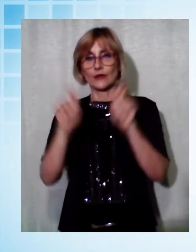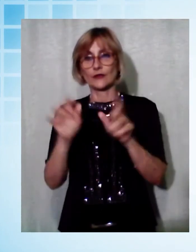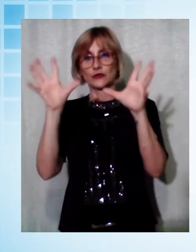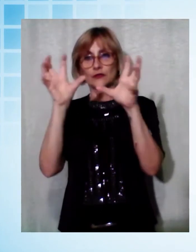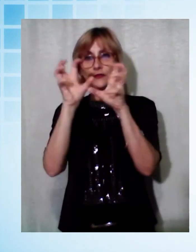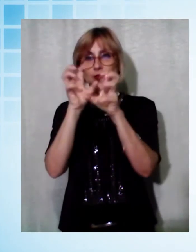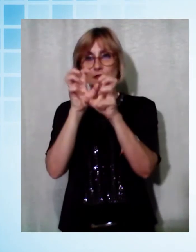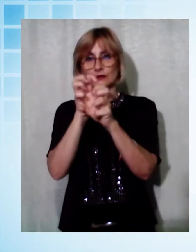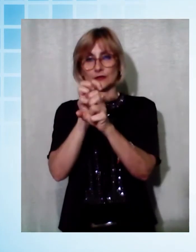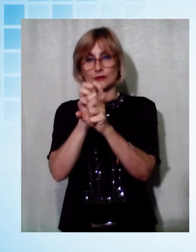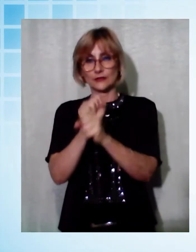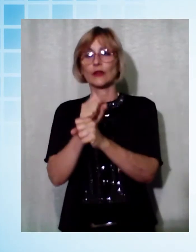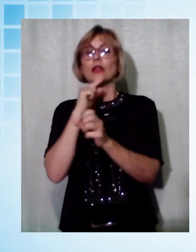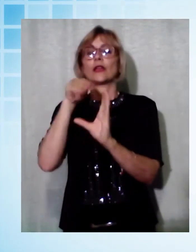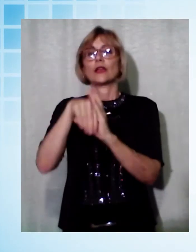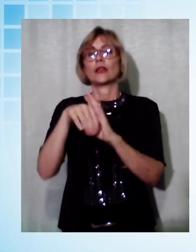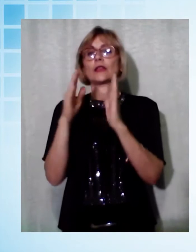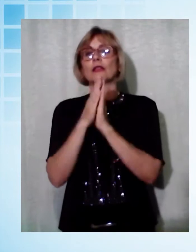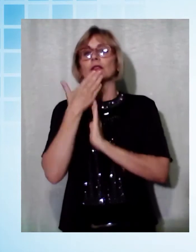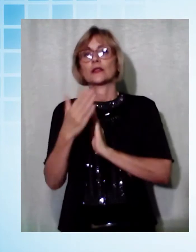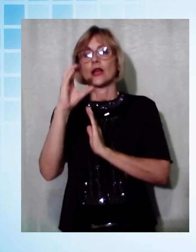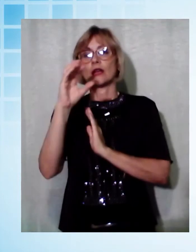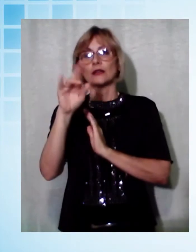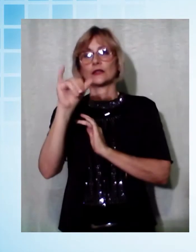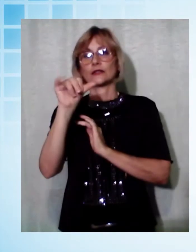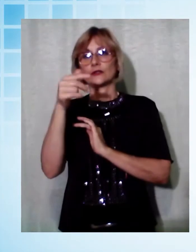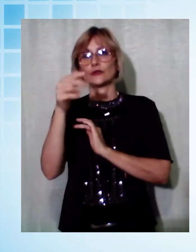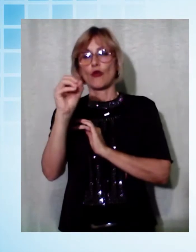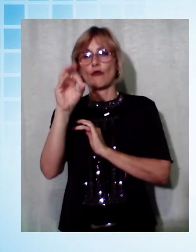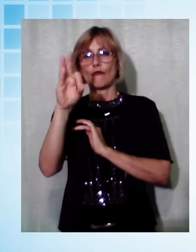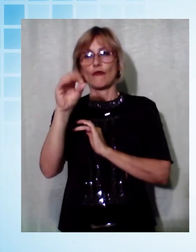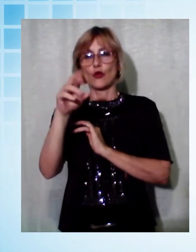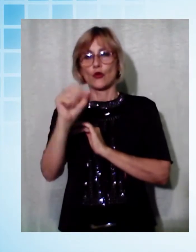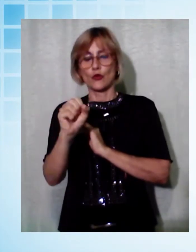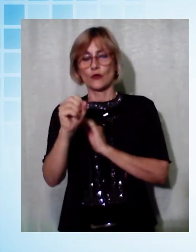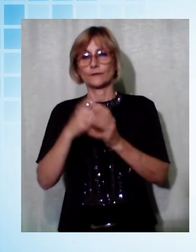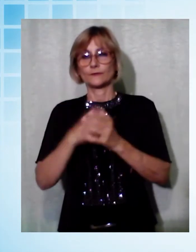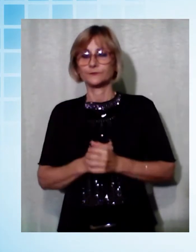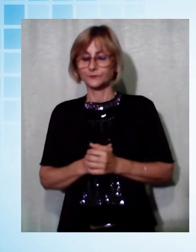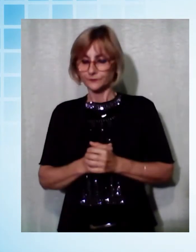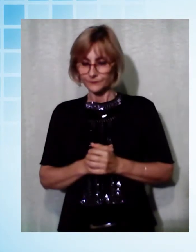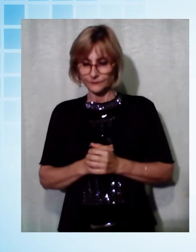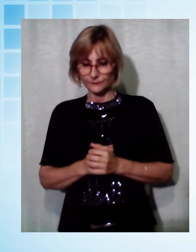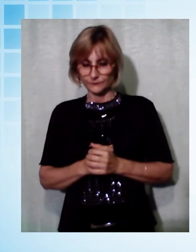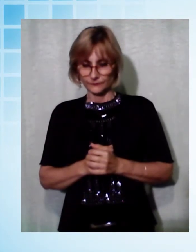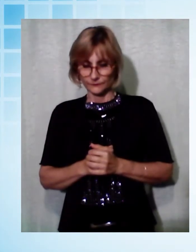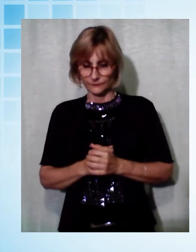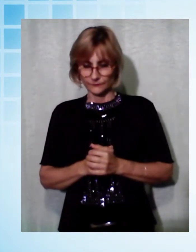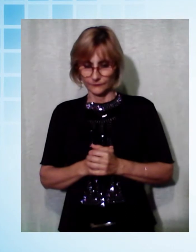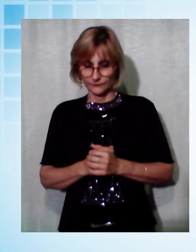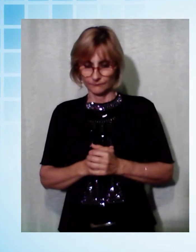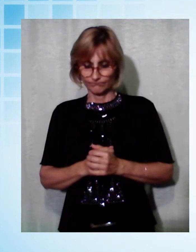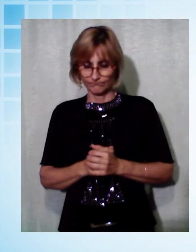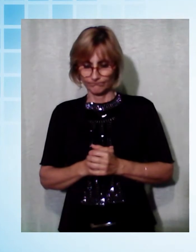nella chiesa di San Cristoforo torna a parlare di brevità intelligente nell'arte, nella letteratura, nel cinema, in tv e sui